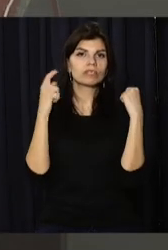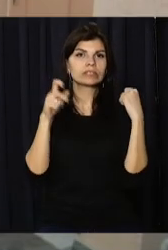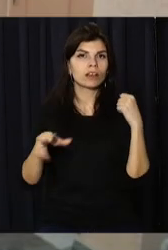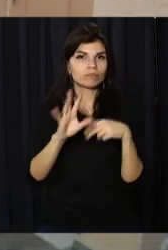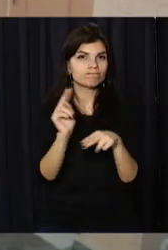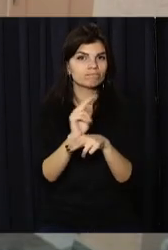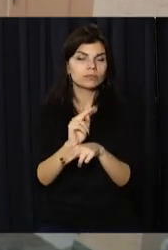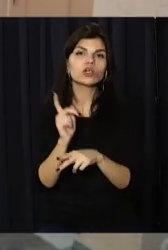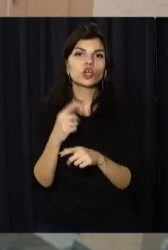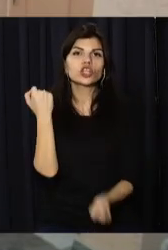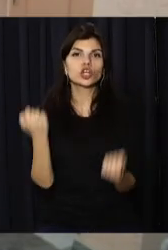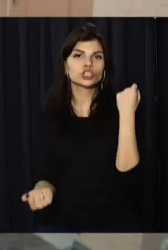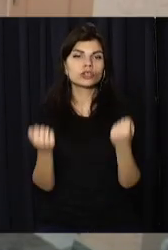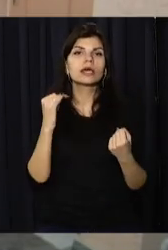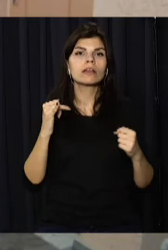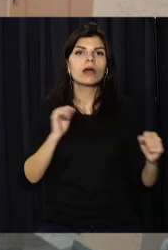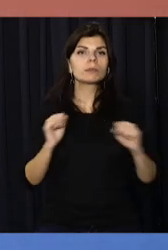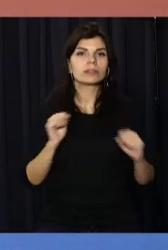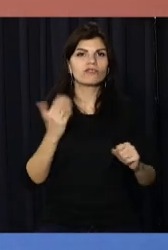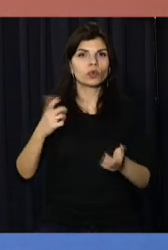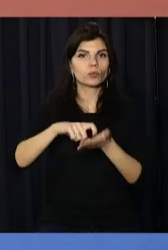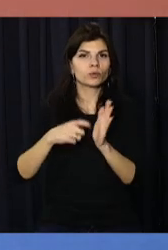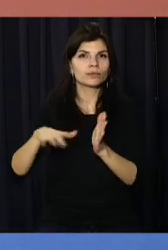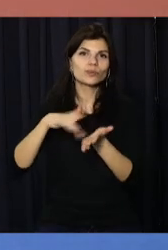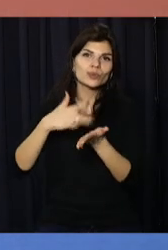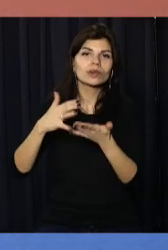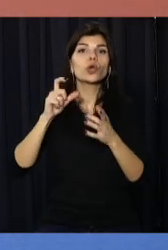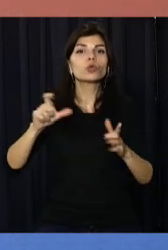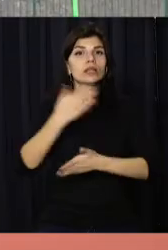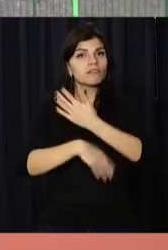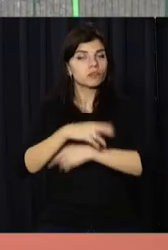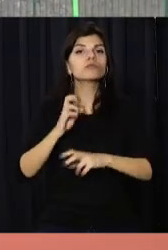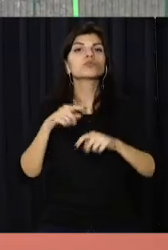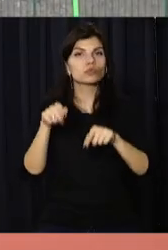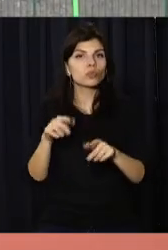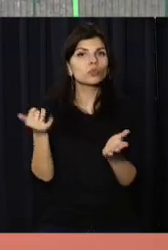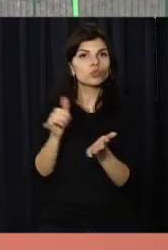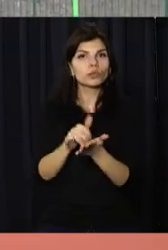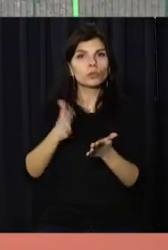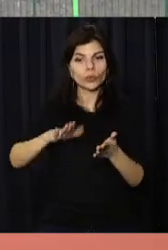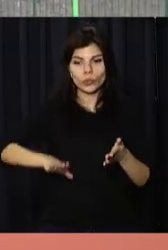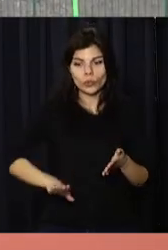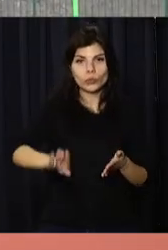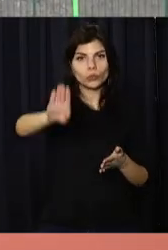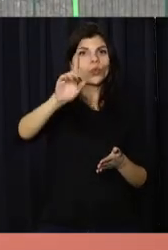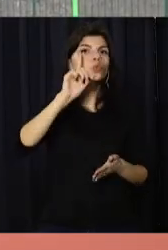залу. А ще тренажерну і адмінприміщення. Подбаються про людей з інвалідністю, для них встановлять пандуси.